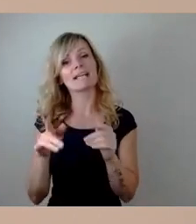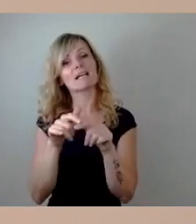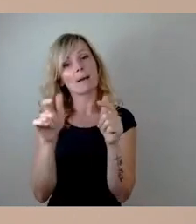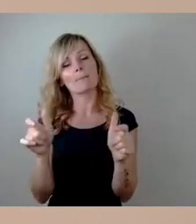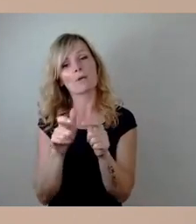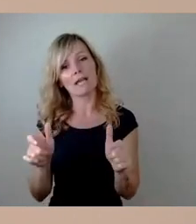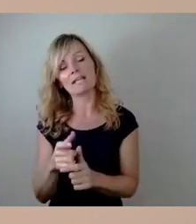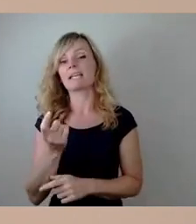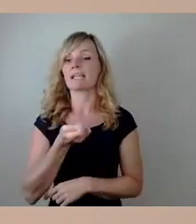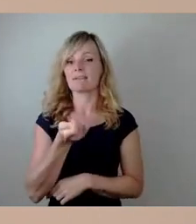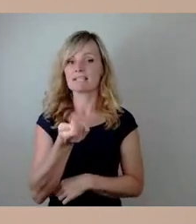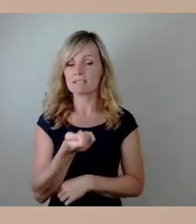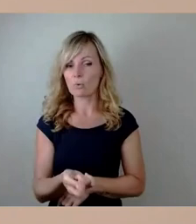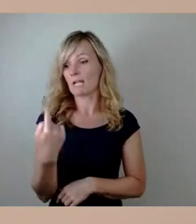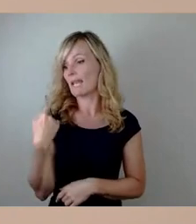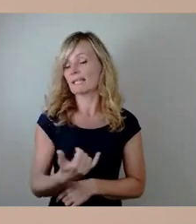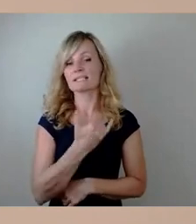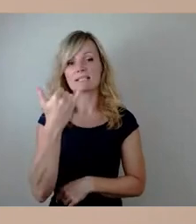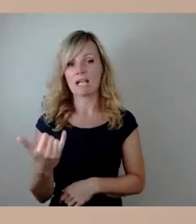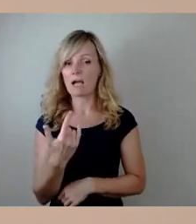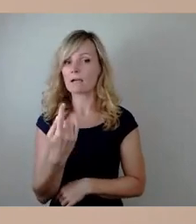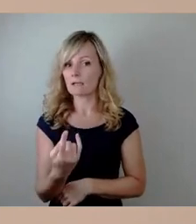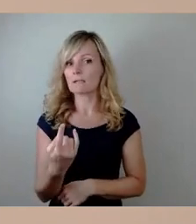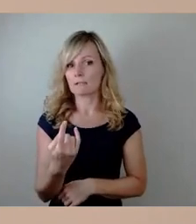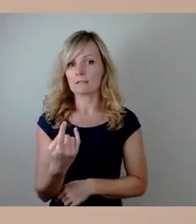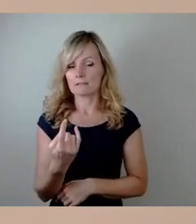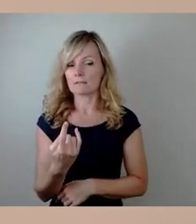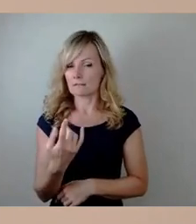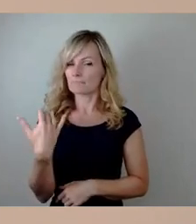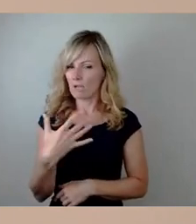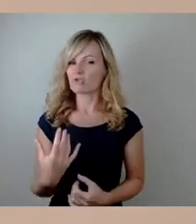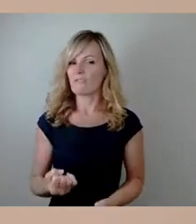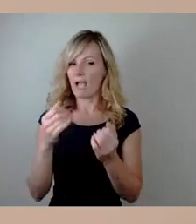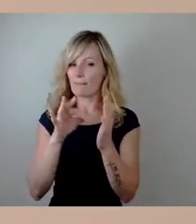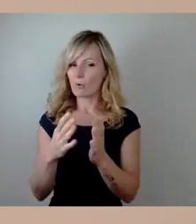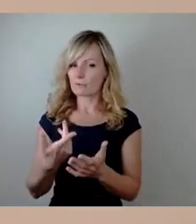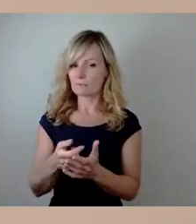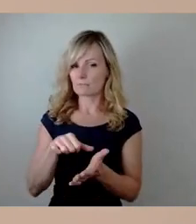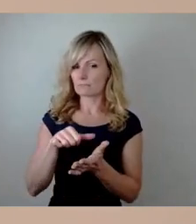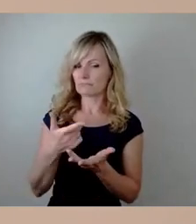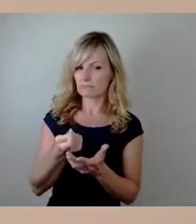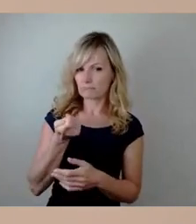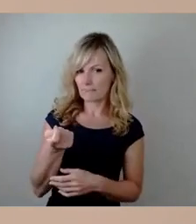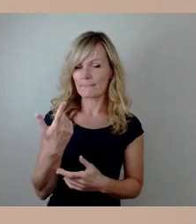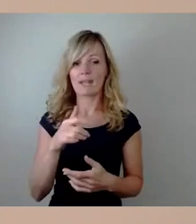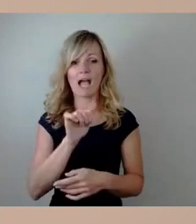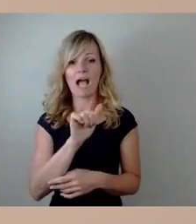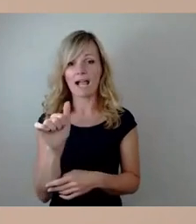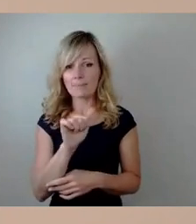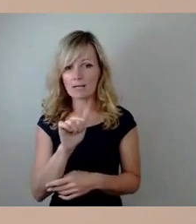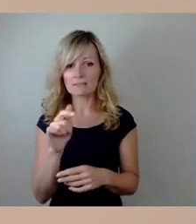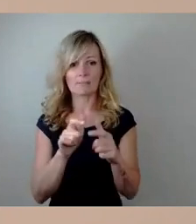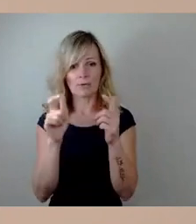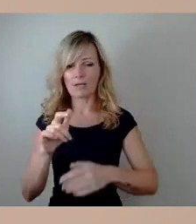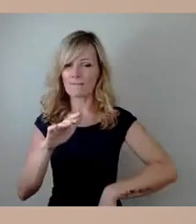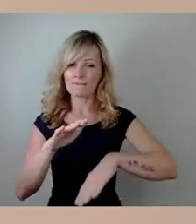Brückeninvestitionen waren in den vergangenen Jahren erheblicher investiver Schwerpunkt. Wir haben die Albertbrücke komplett saniert, wir haben